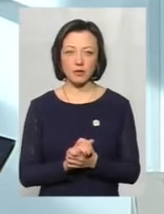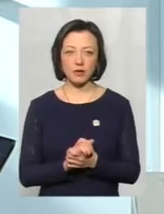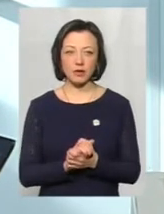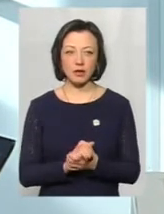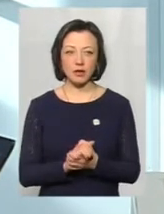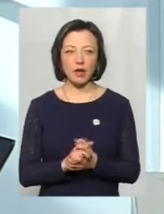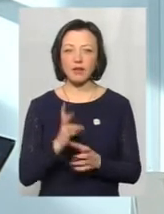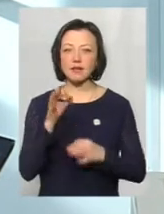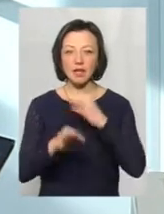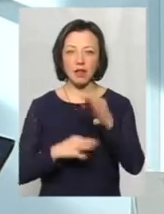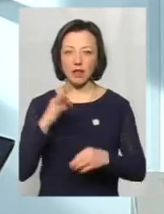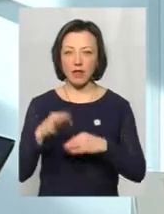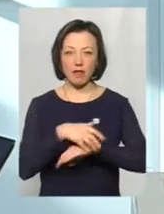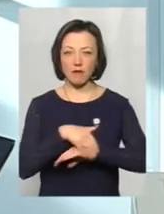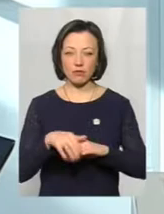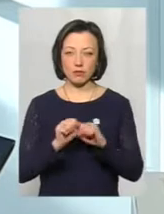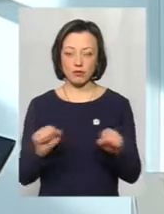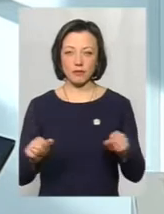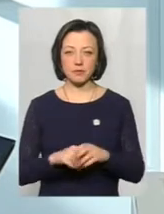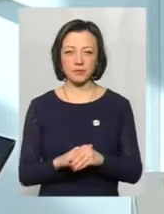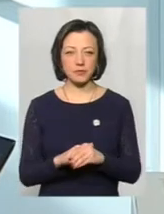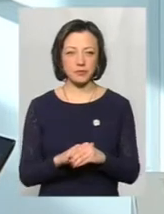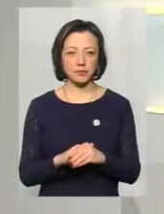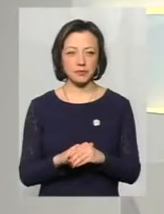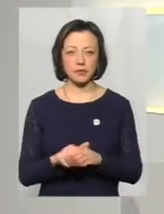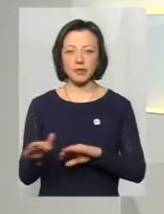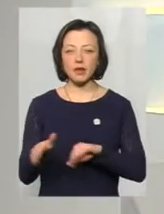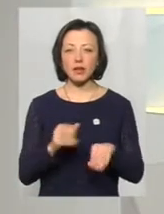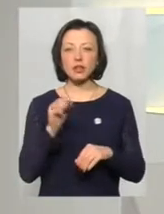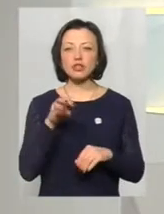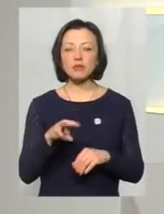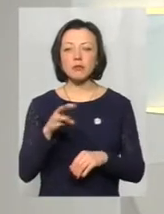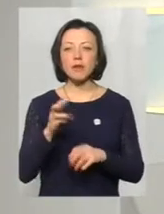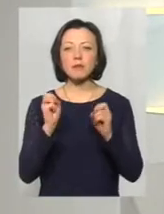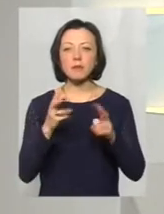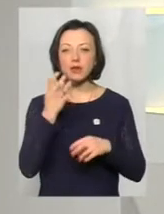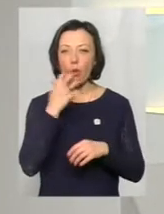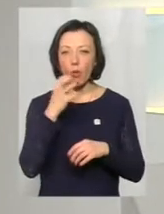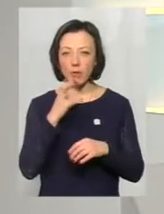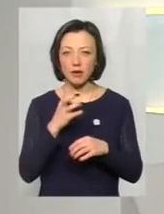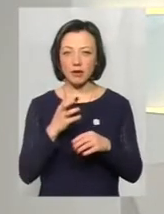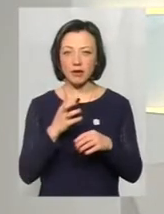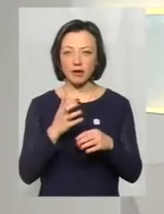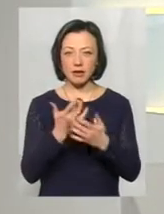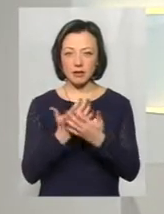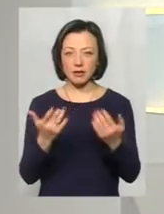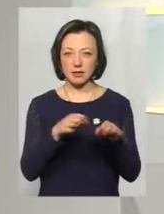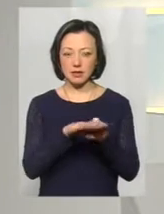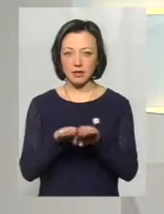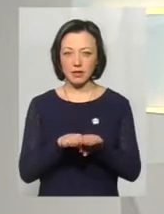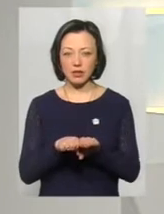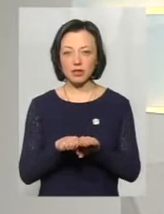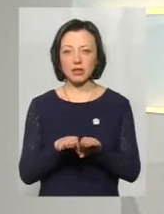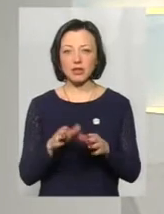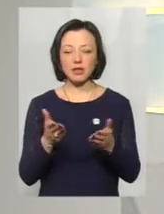проводити цілий день на холоді. Чим небезпечні опіки, і от вони різняються стадіями, так? Чим вони